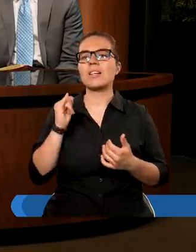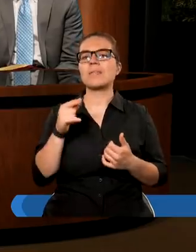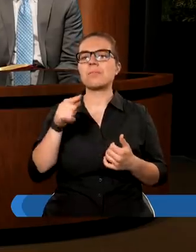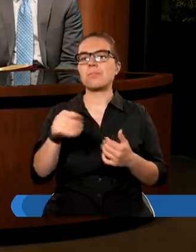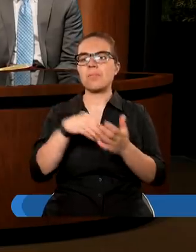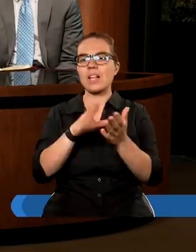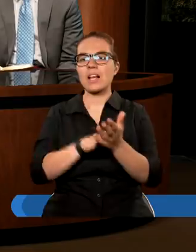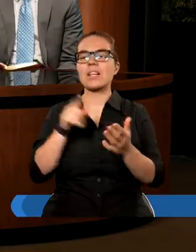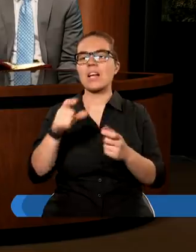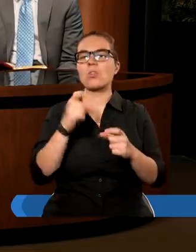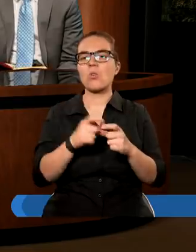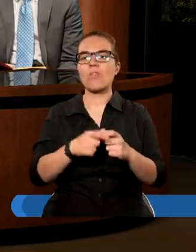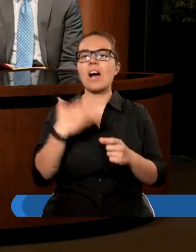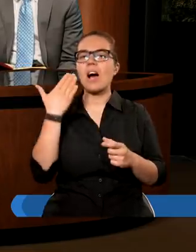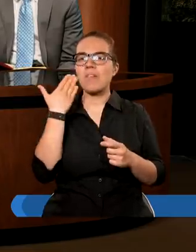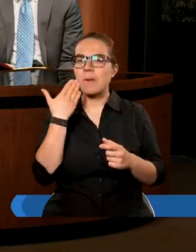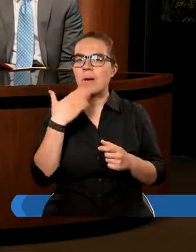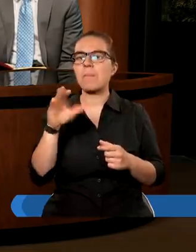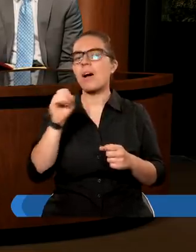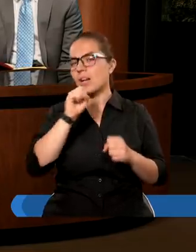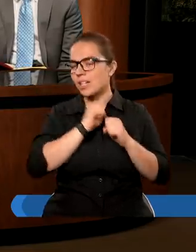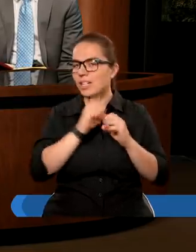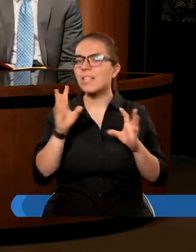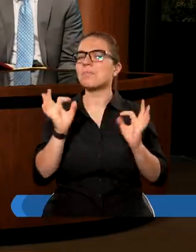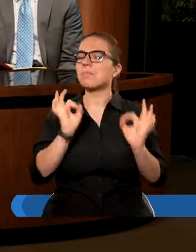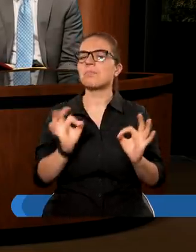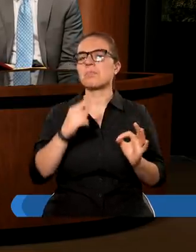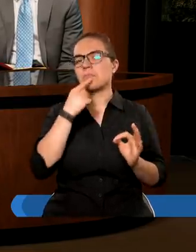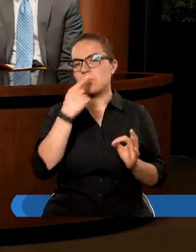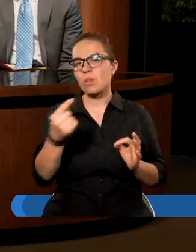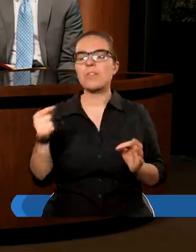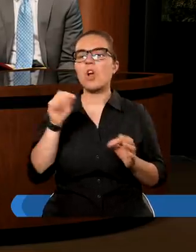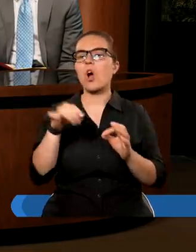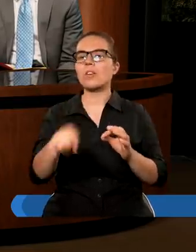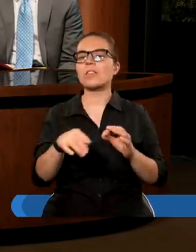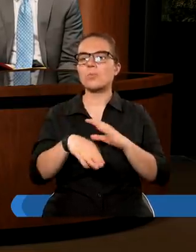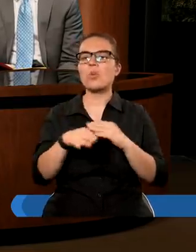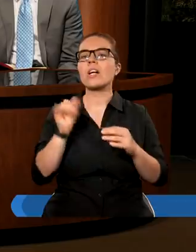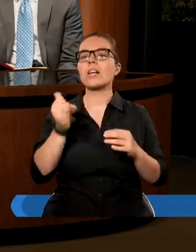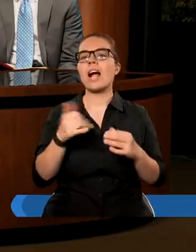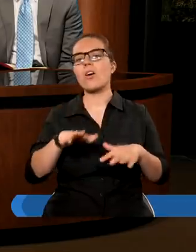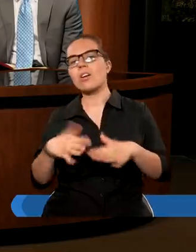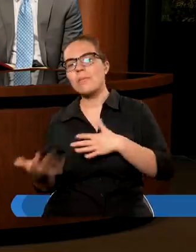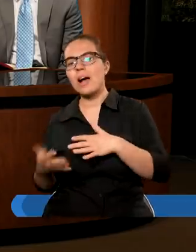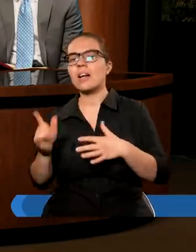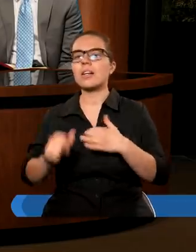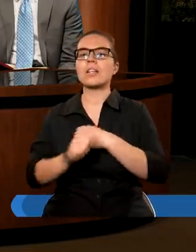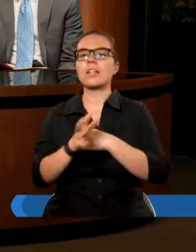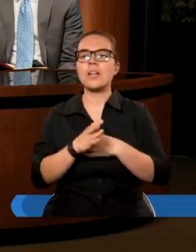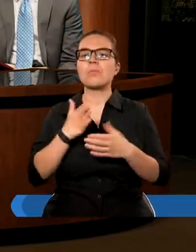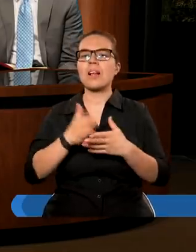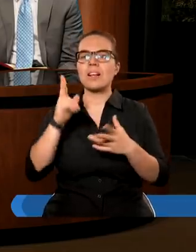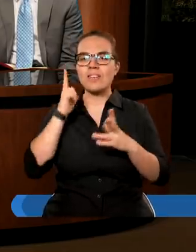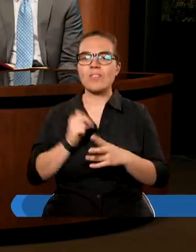Łukasz zapisując te słowa bardzo jasno powiązał ochydę spustoszenia jako otoczenie Jerozolimy przez